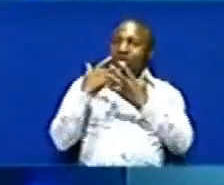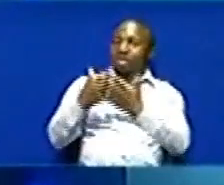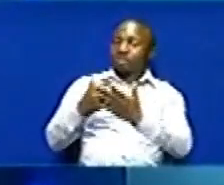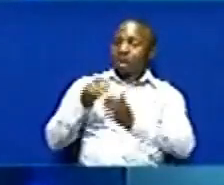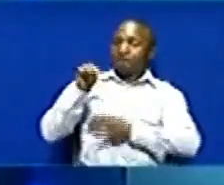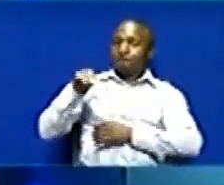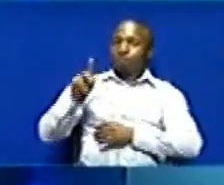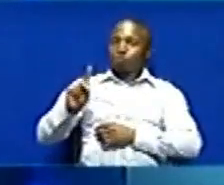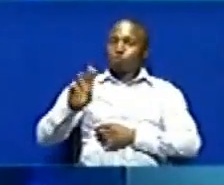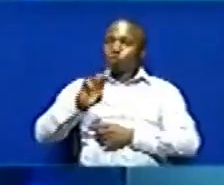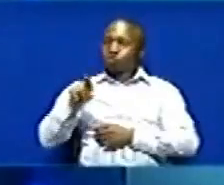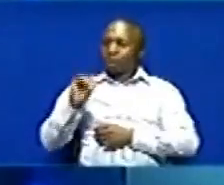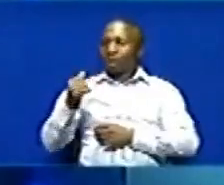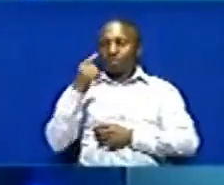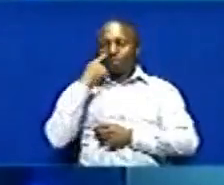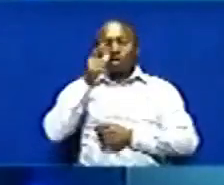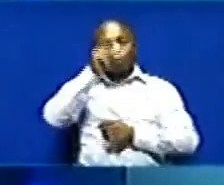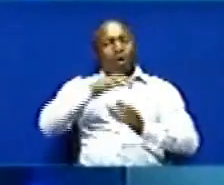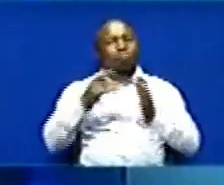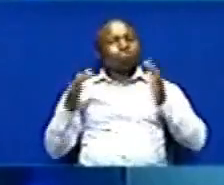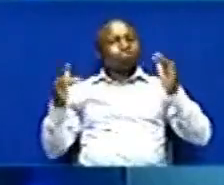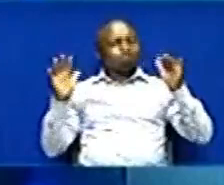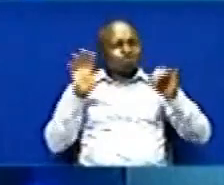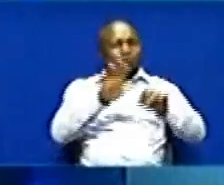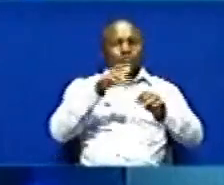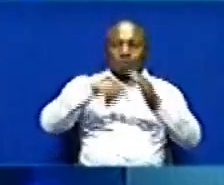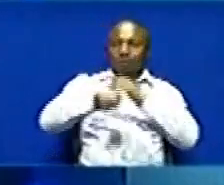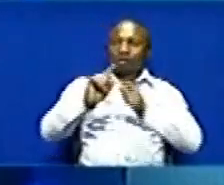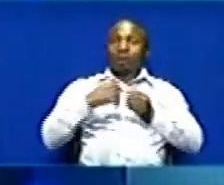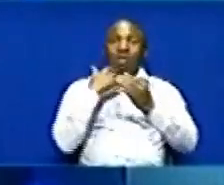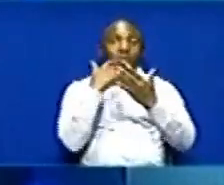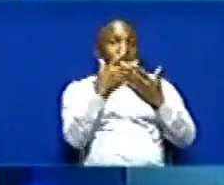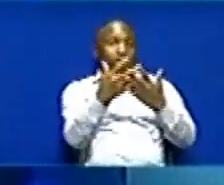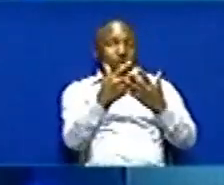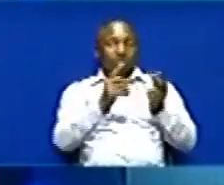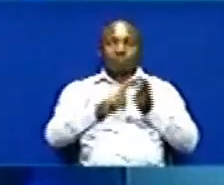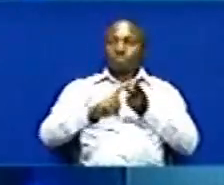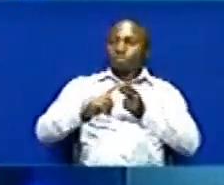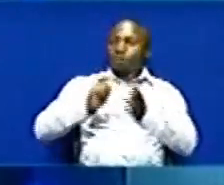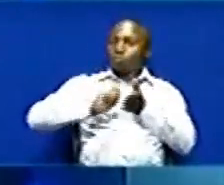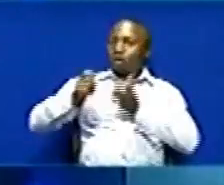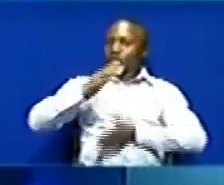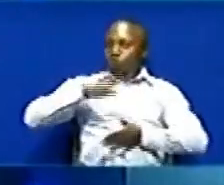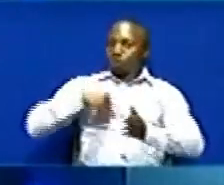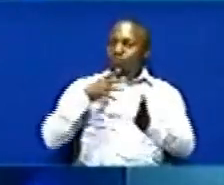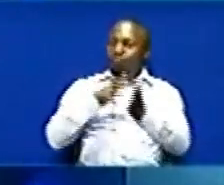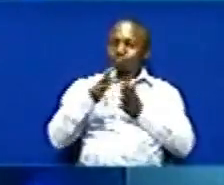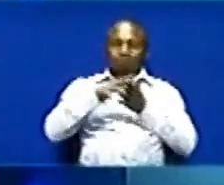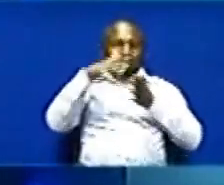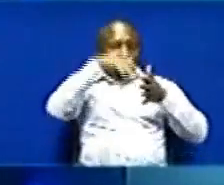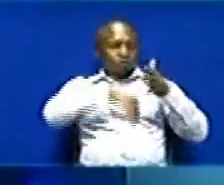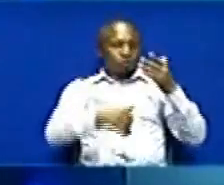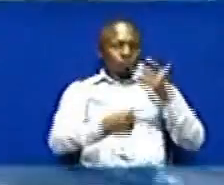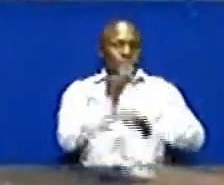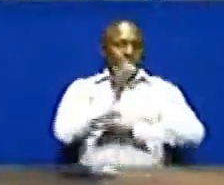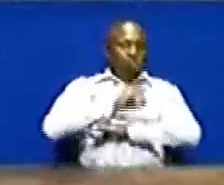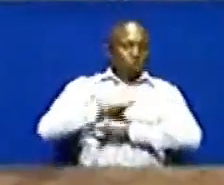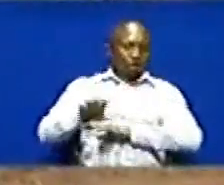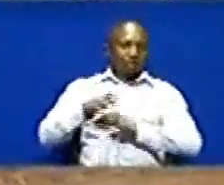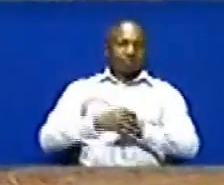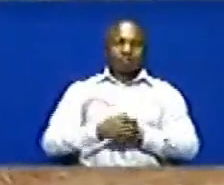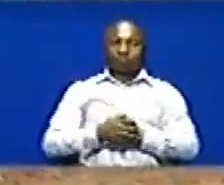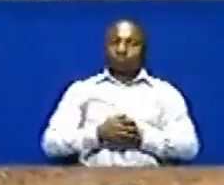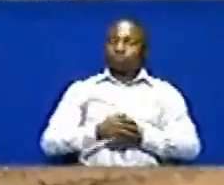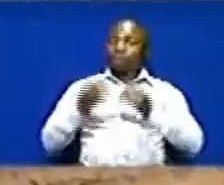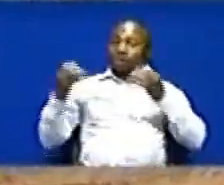Mlundekano mkubwa mahabusu Uliopo katika gereza hilo Mwalishuetu Joseph Chiwale Ala maelezo zaidi kutoka pwani Timu ya